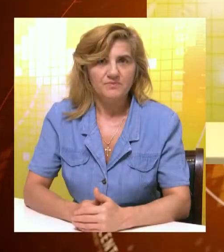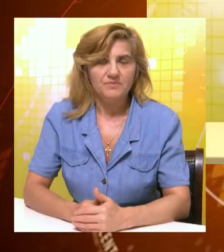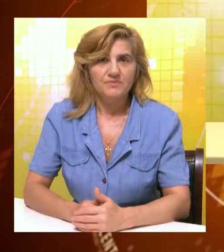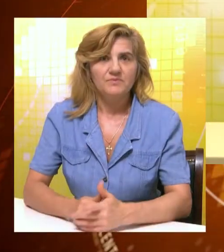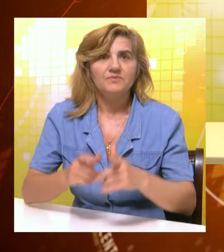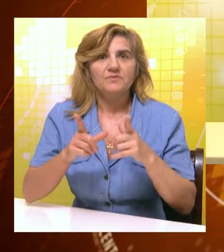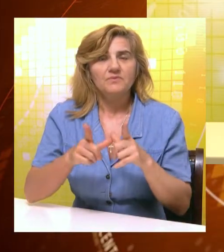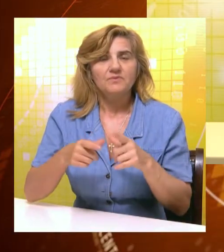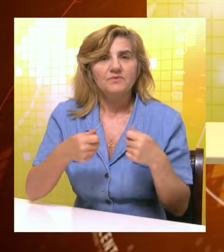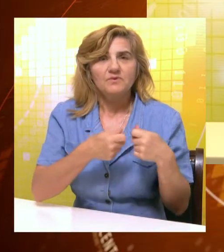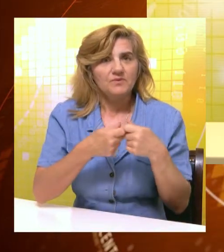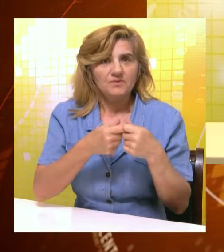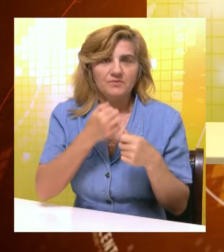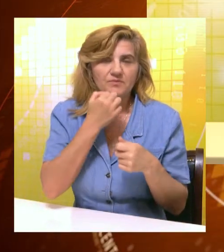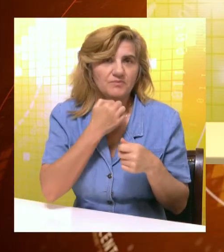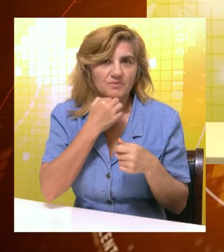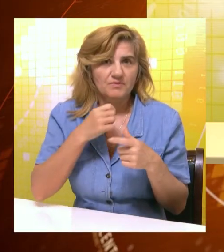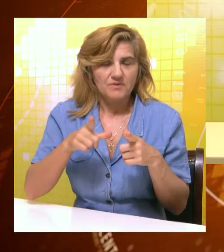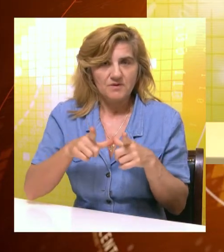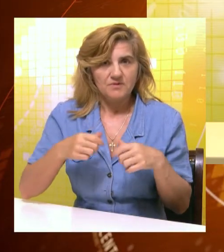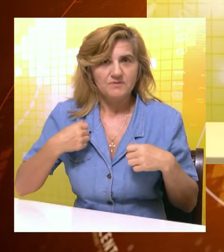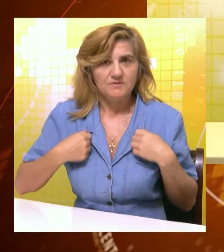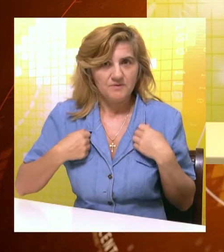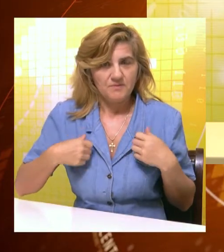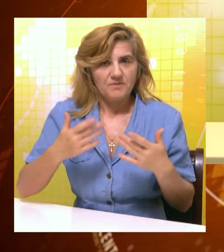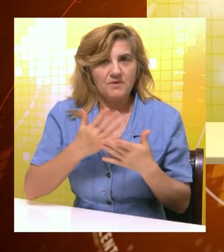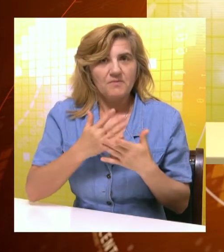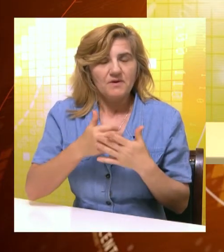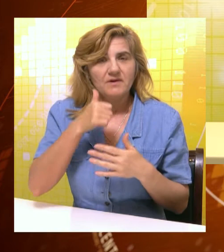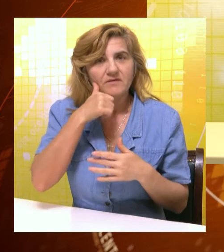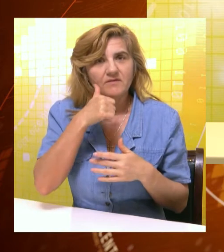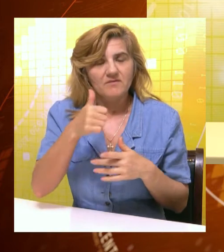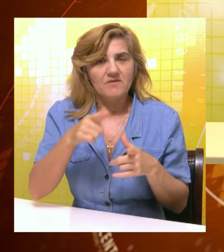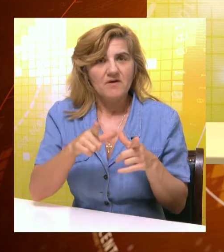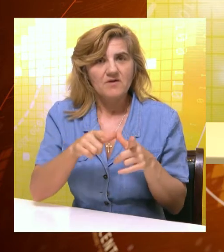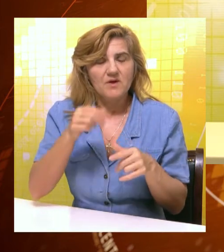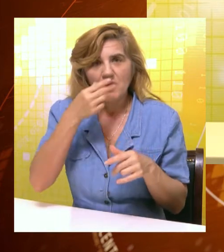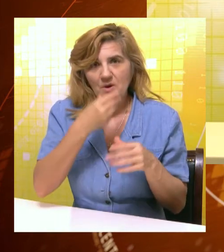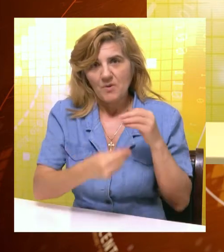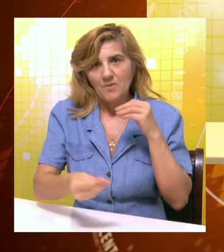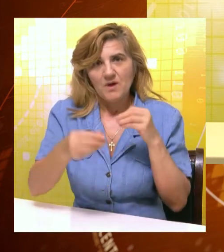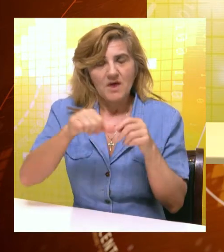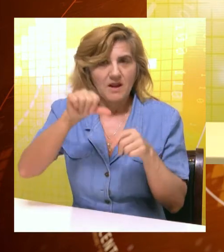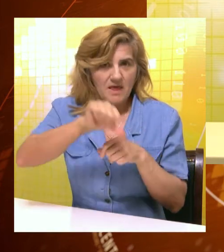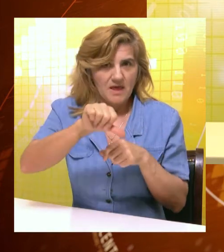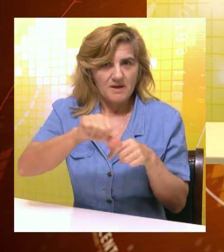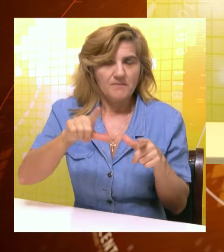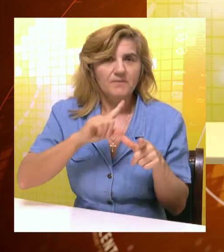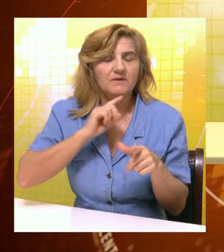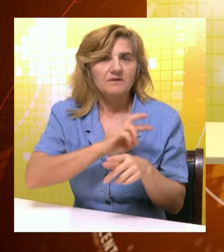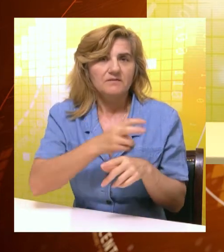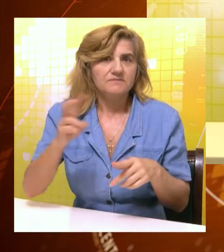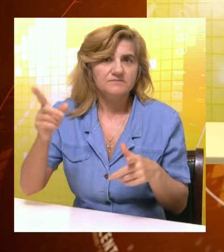U organizaciji Poljoprivredne stručne službe Subotica održan je dan polja strnih žita, uljane repice i herbicidnih